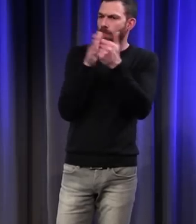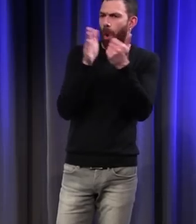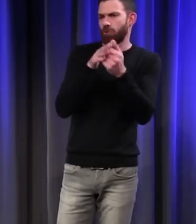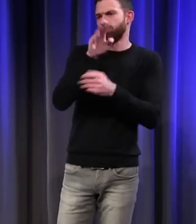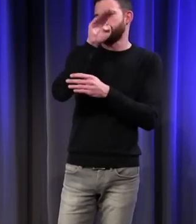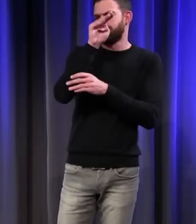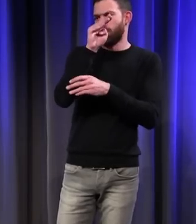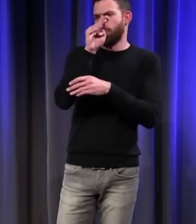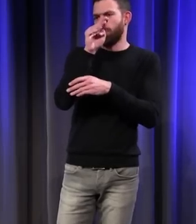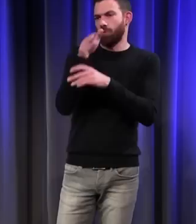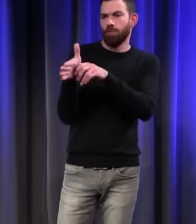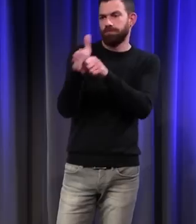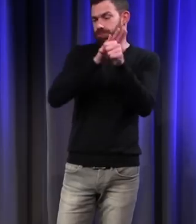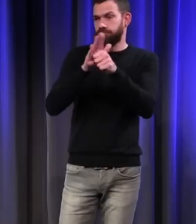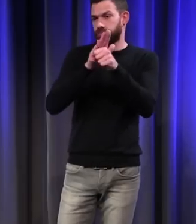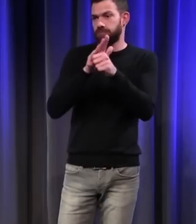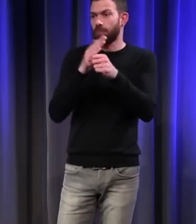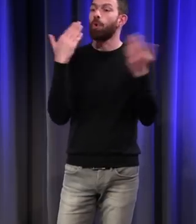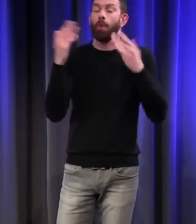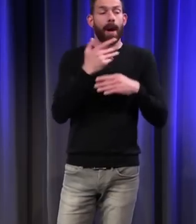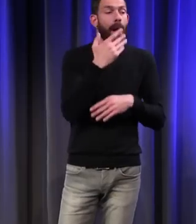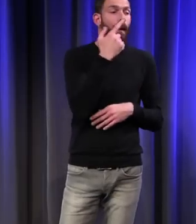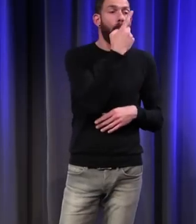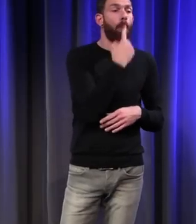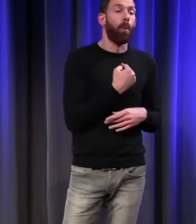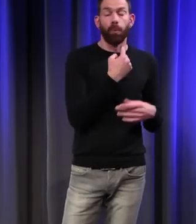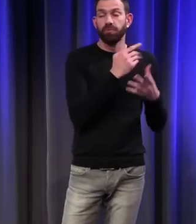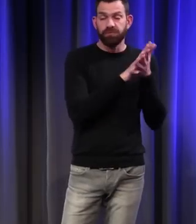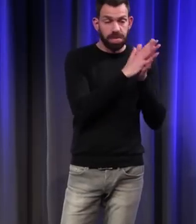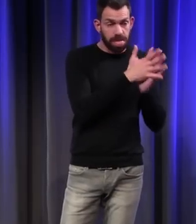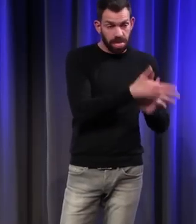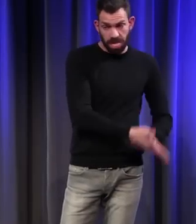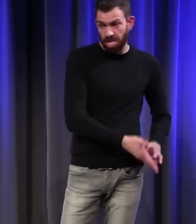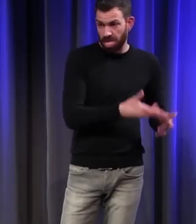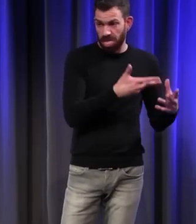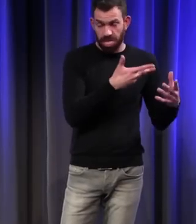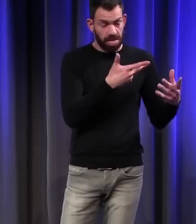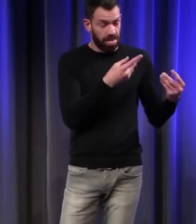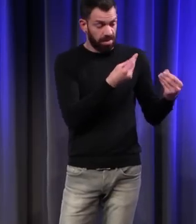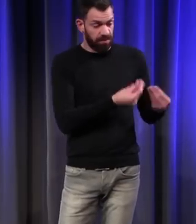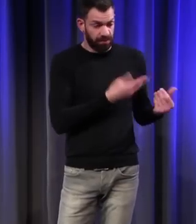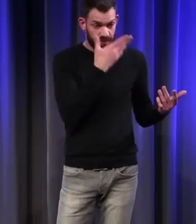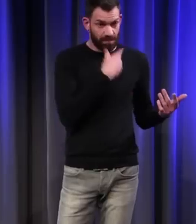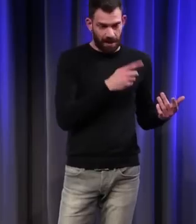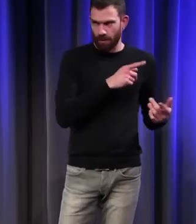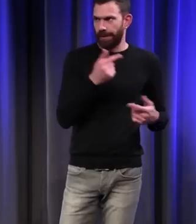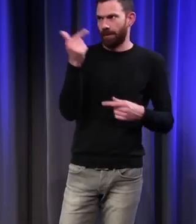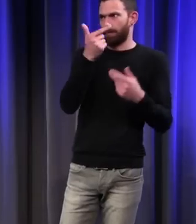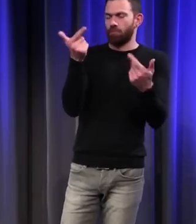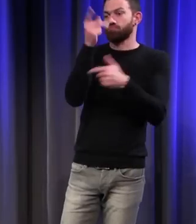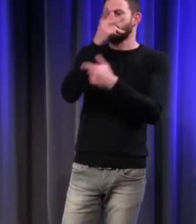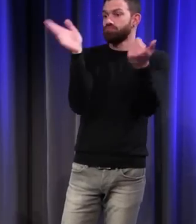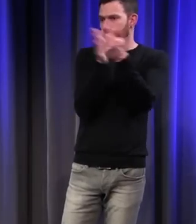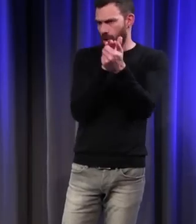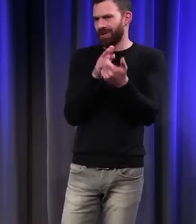que d'un rouge décoloré, peu saturé, pisseux, etc. Le paramètre de